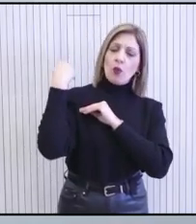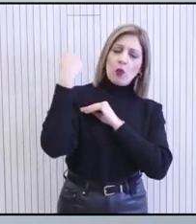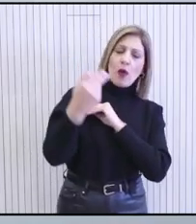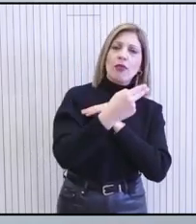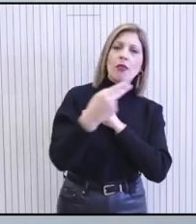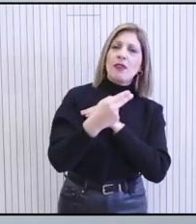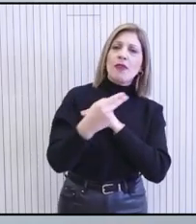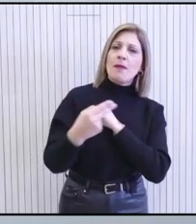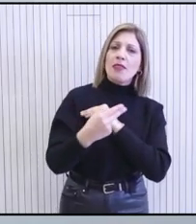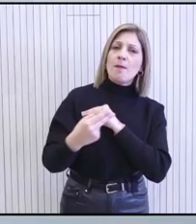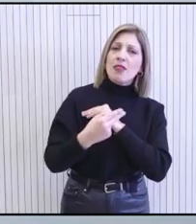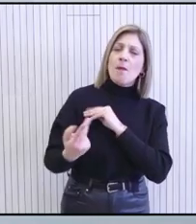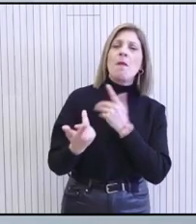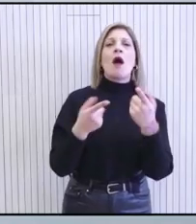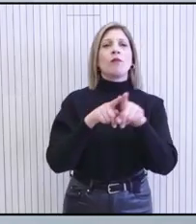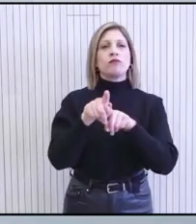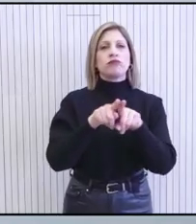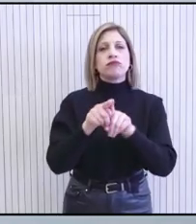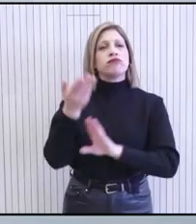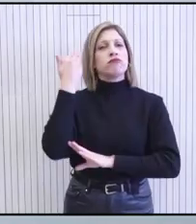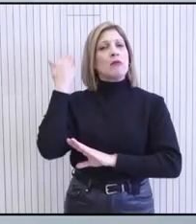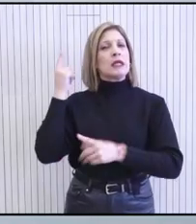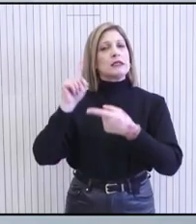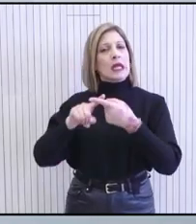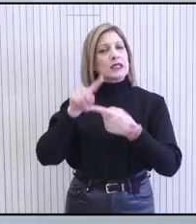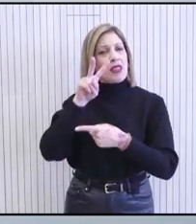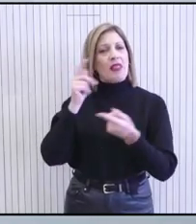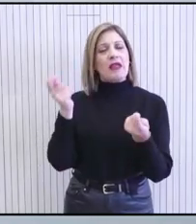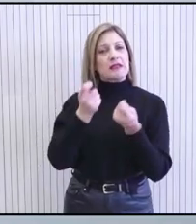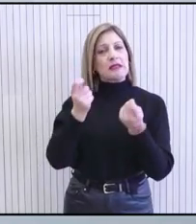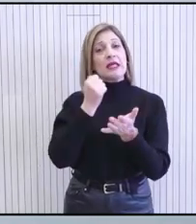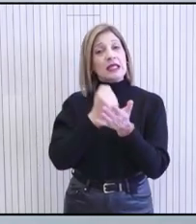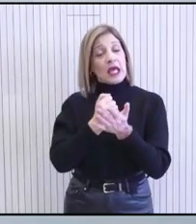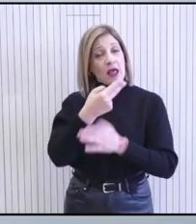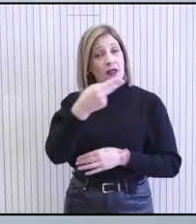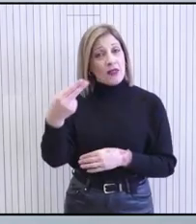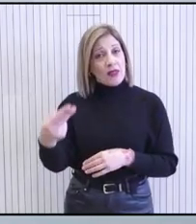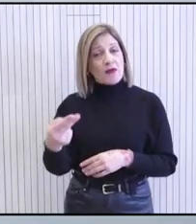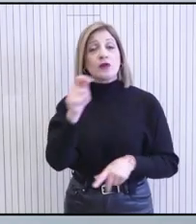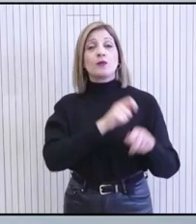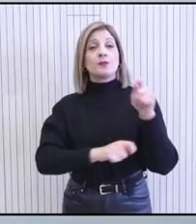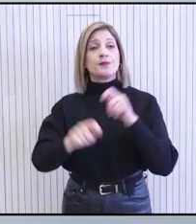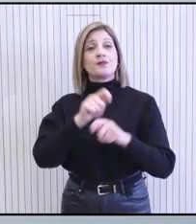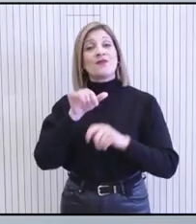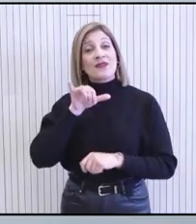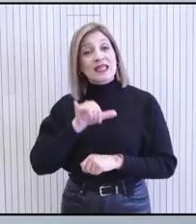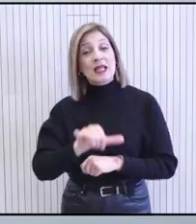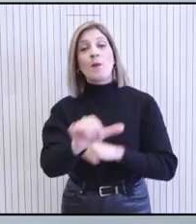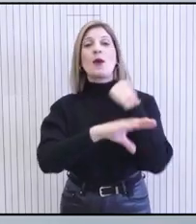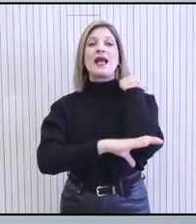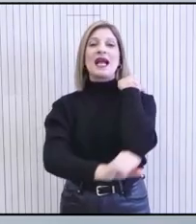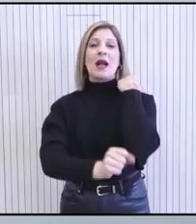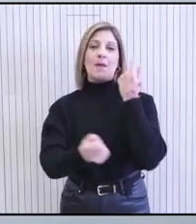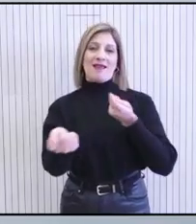απασχόλησαν τον τριμερή μηχανισμό σε προηγούμενες συναντήσεις, όπως είναι ανάμεσα σε άλλα η δημιουργία της μόνιμης γραμματείας για